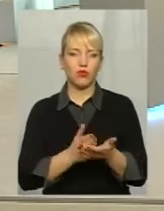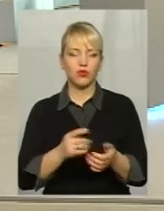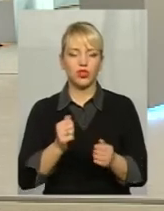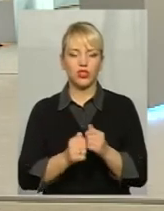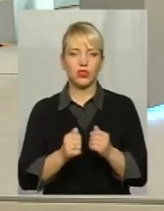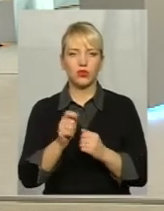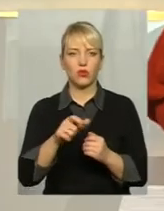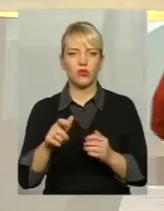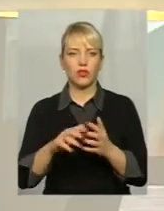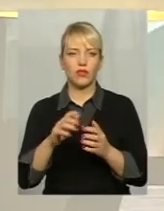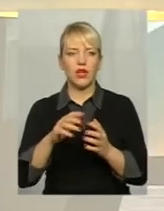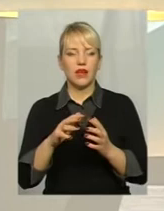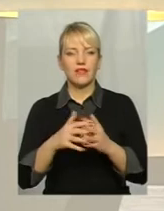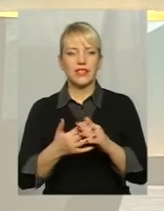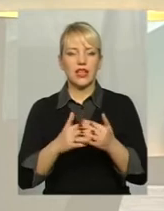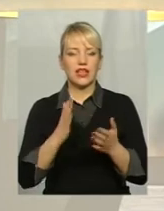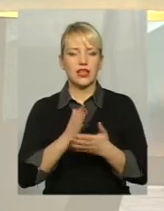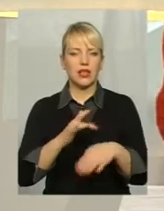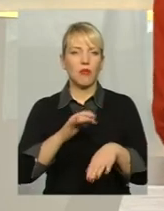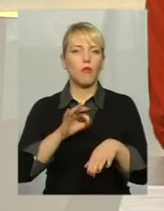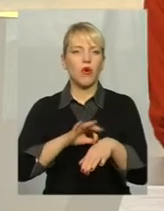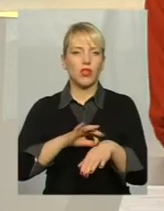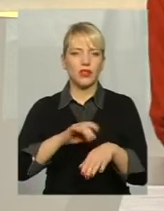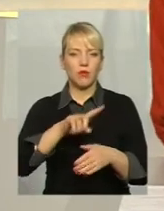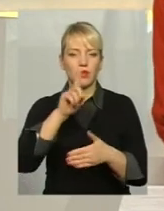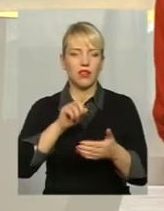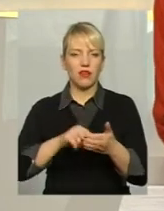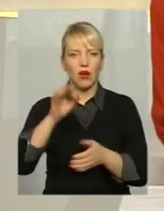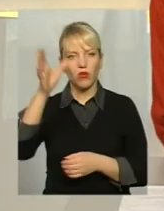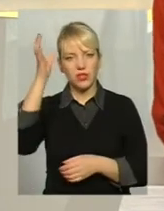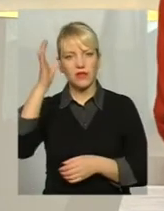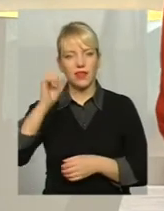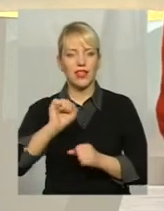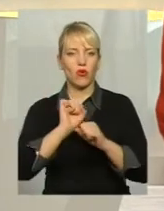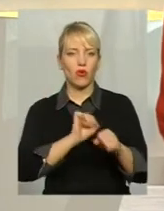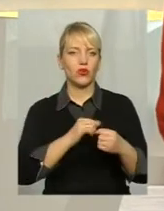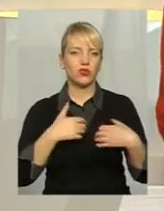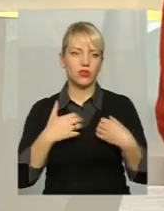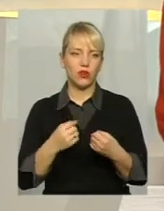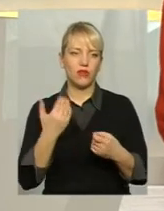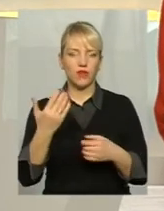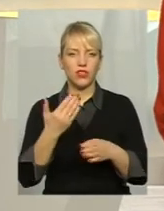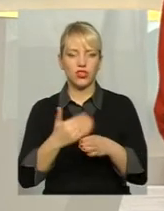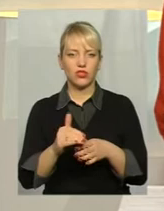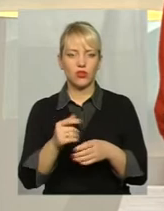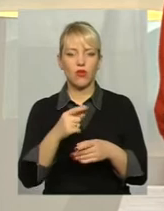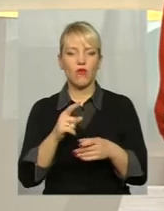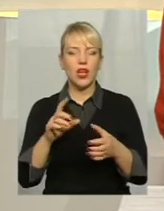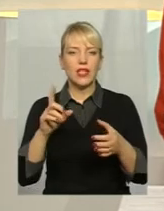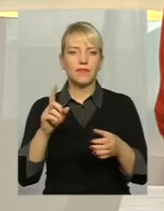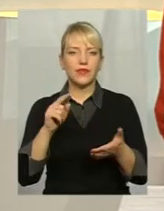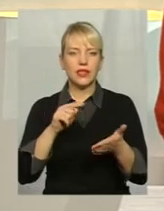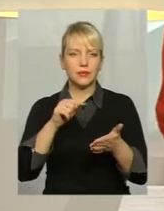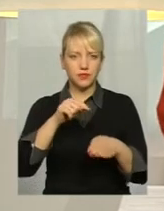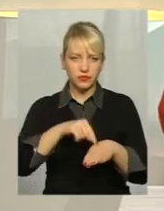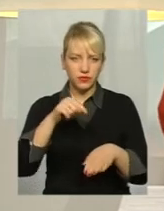селах людей були питання освіти і питання охорони здоров'я Ви частково зачепили питання охорони здоров'я Власне,